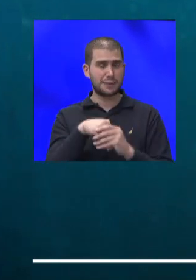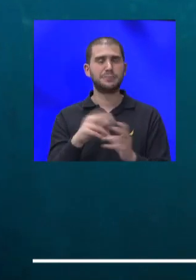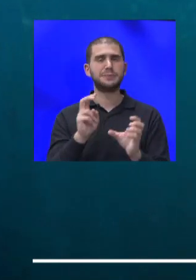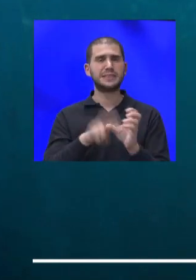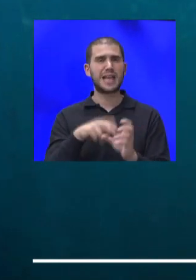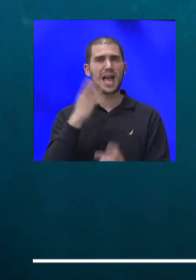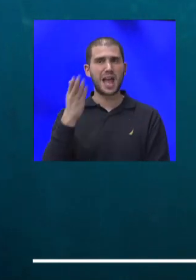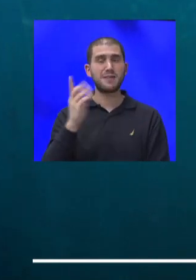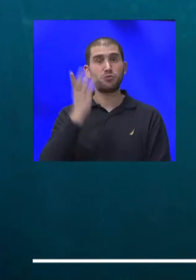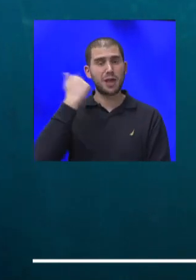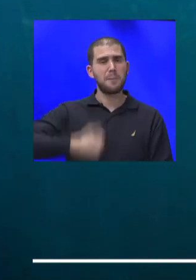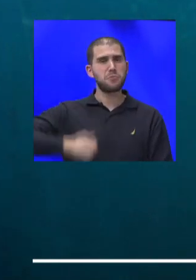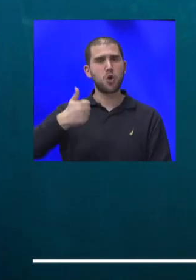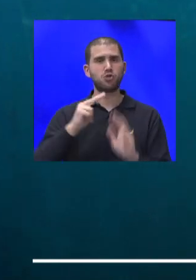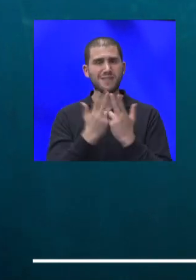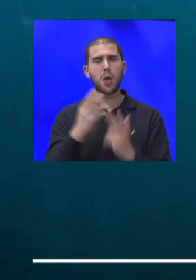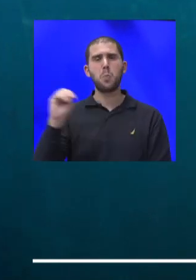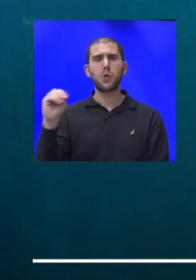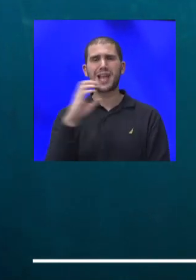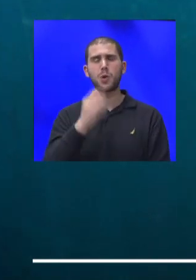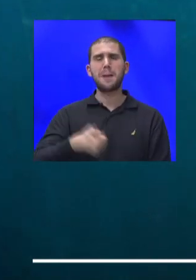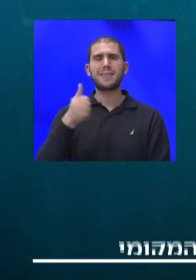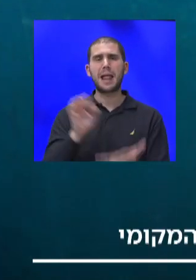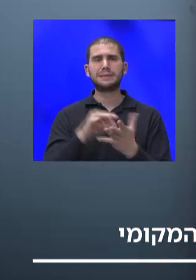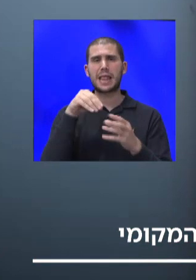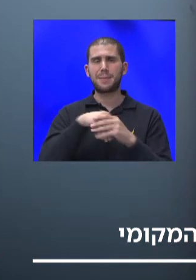הצוות, מורדחי כהן, מנכל משרד הפנים. ערב טוב, מורדחי.